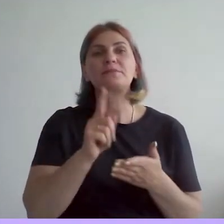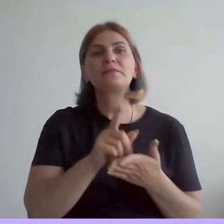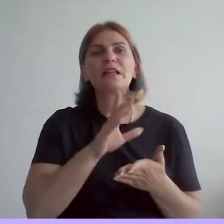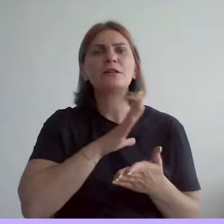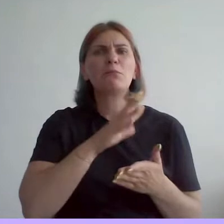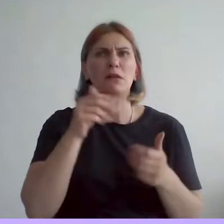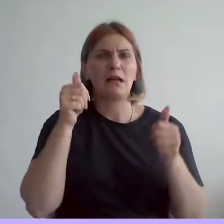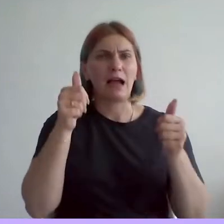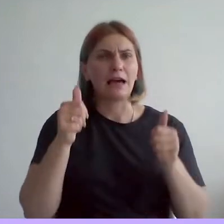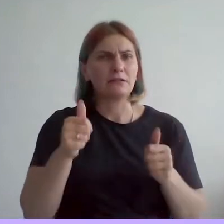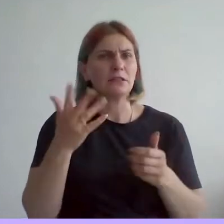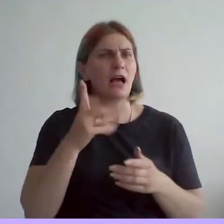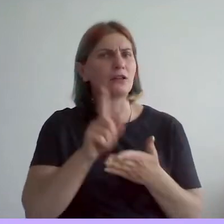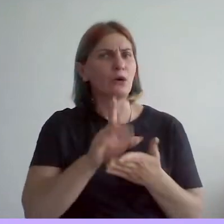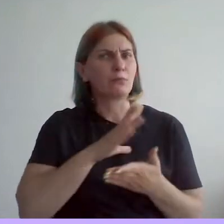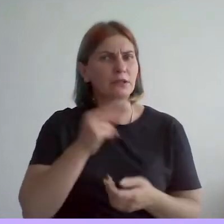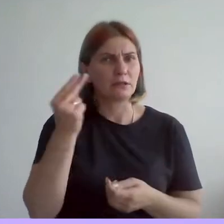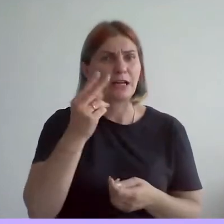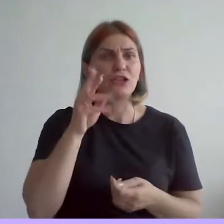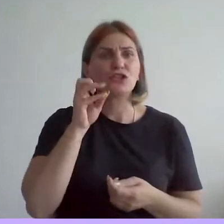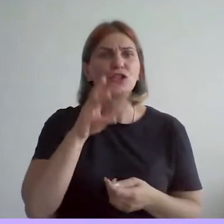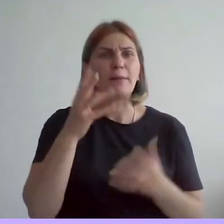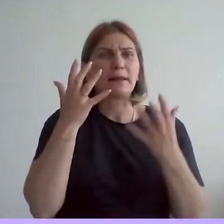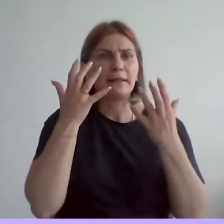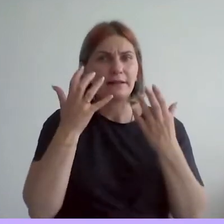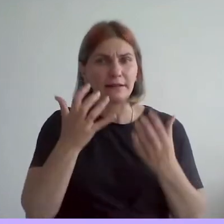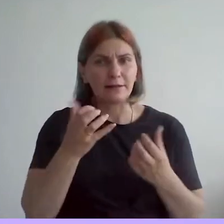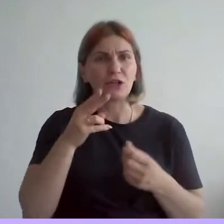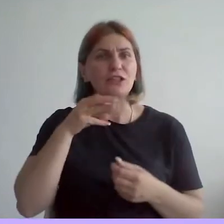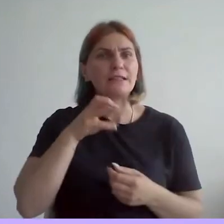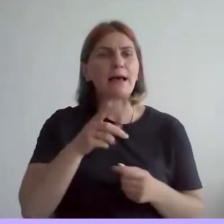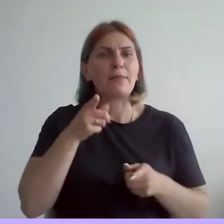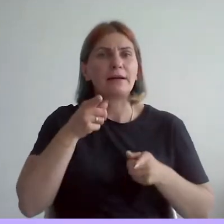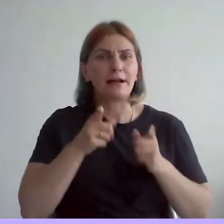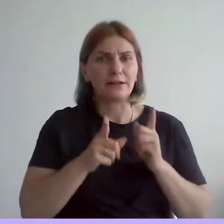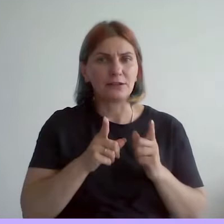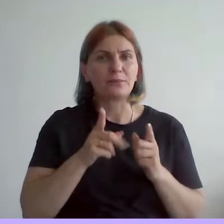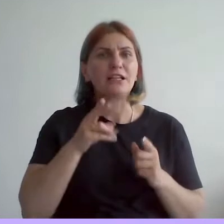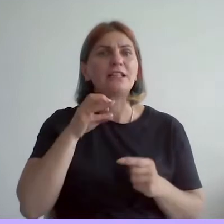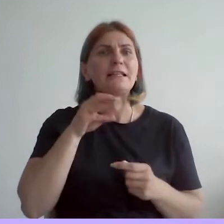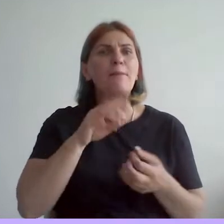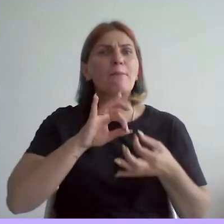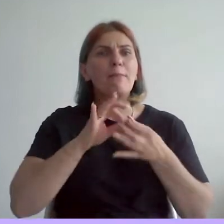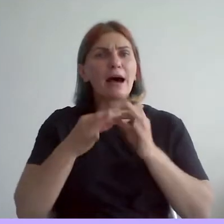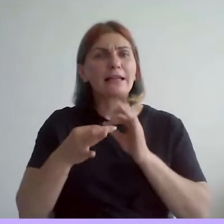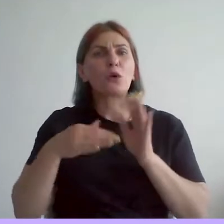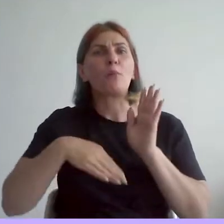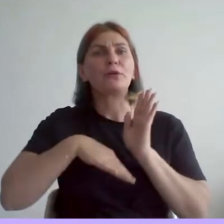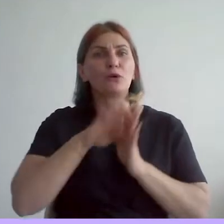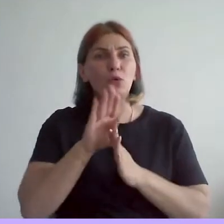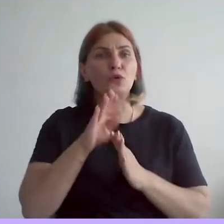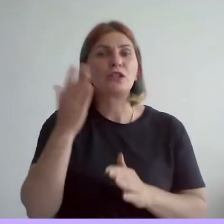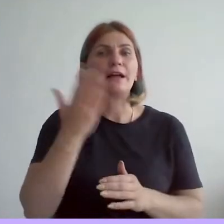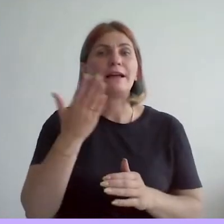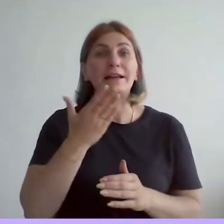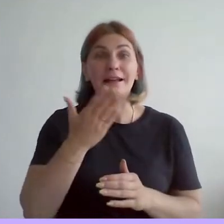картины. Чем темнее, чем реалистичнее, чем подробнее, тем лучше. Если сюжет